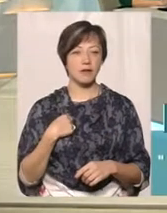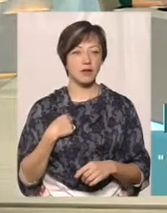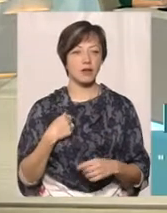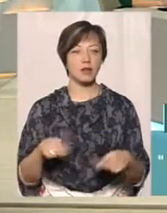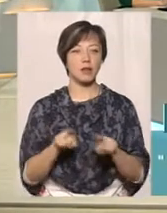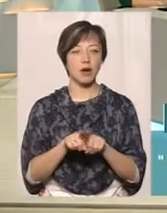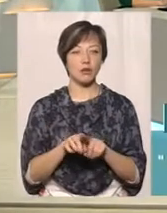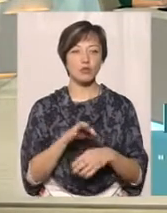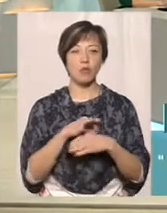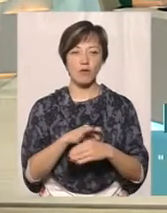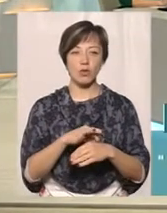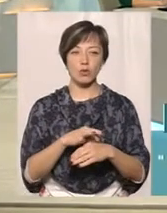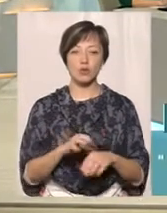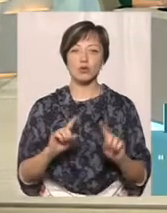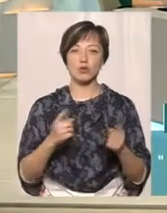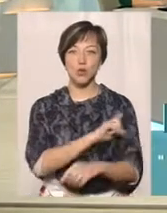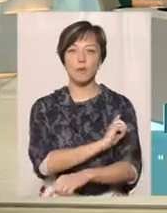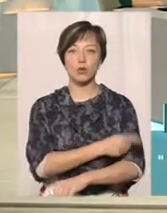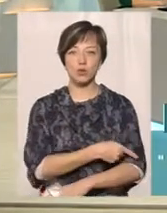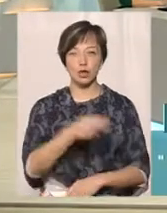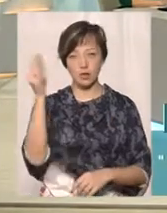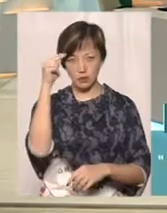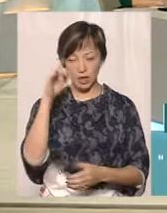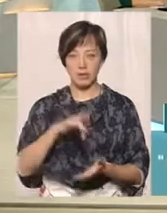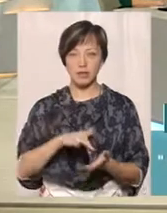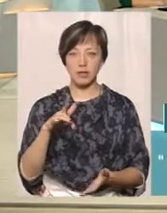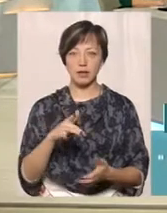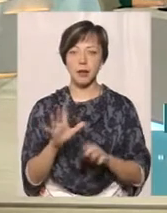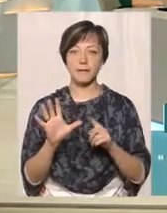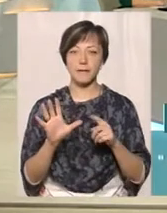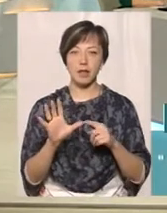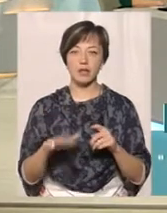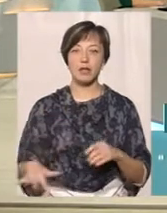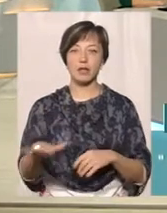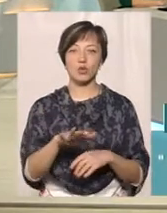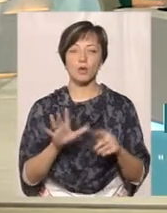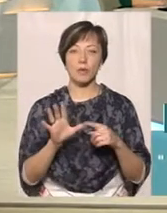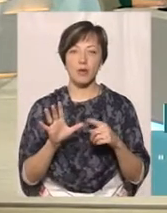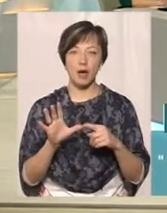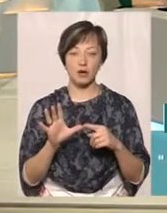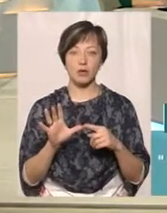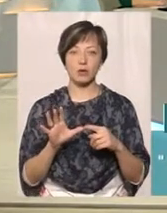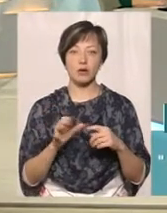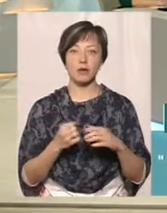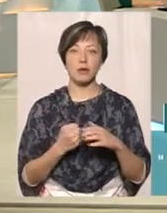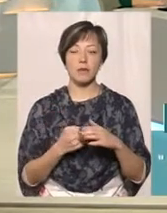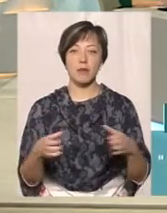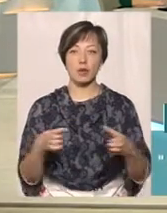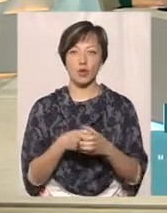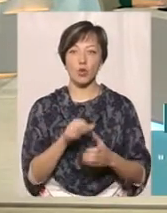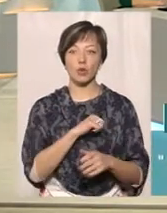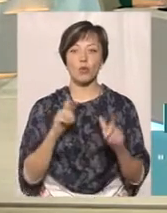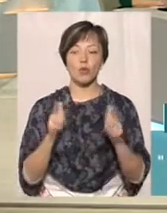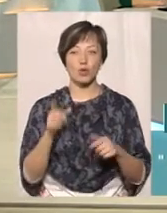Також проводиться дуже потужний навчальний центр на території 5-го бази 5-го батальйону